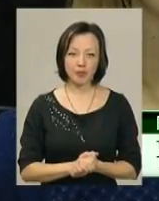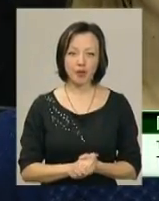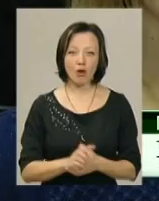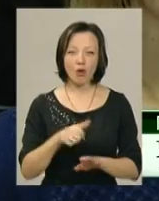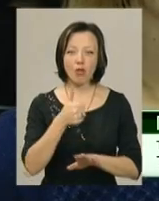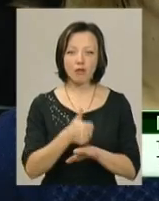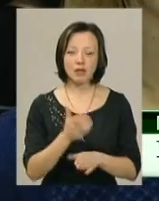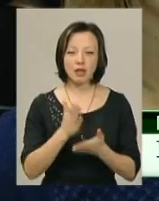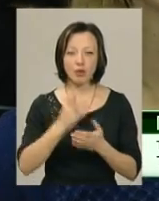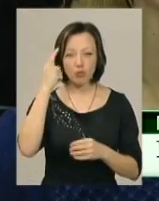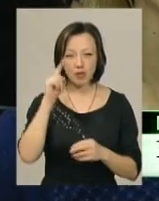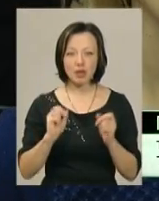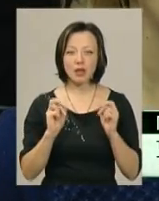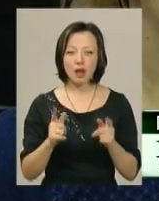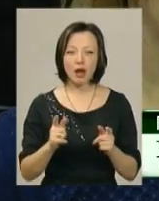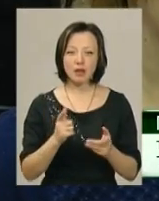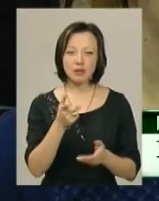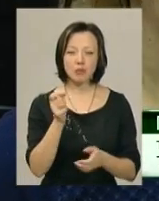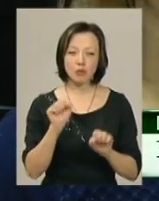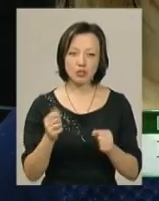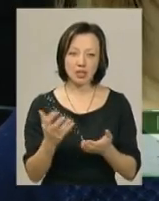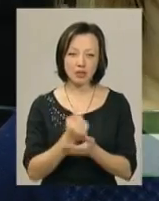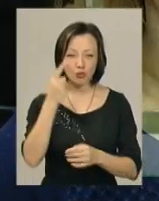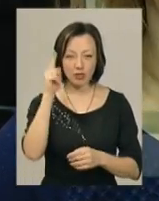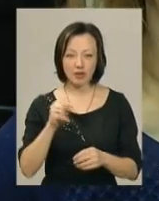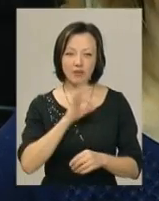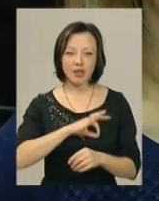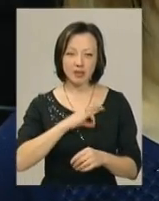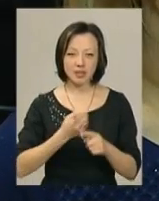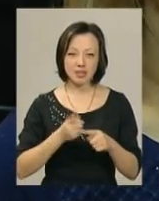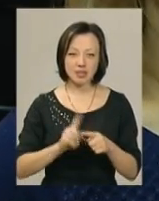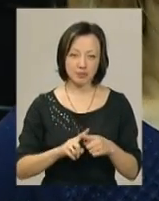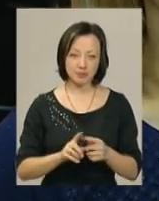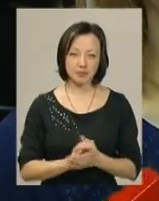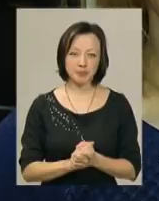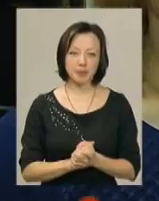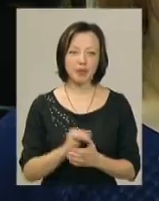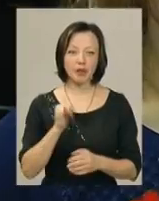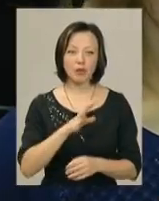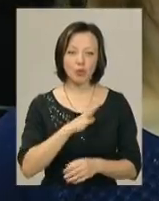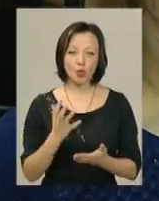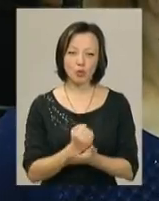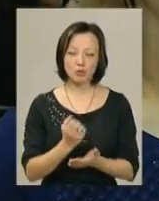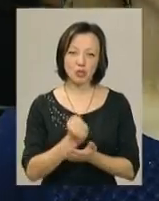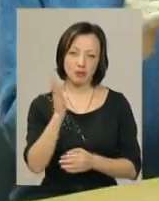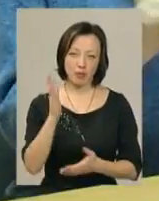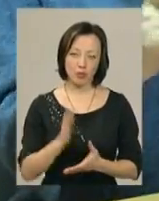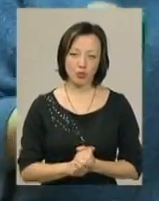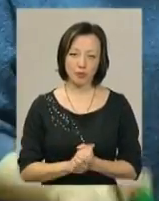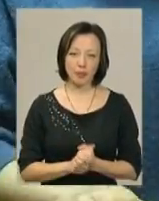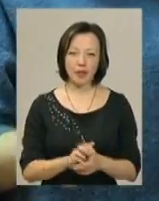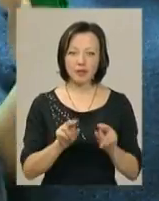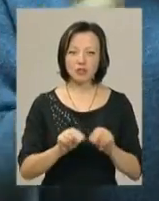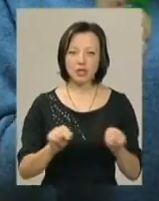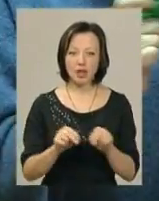Головне є вміння, головне те, як ти можеш знайти ці знання, як ти можеш використати ці знання і бути успішним в майбутньому. І